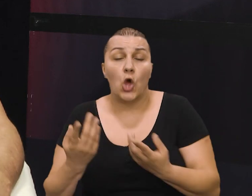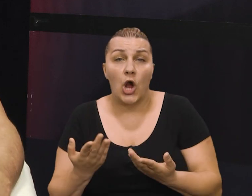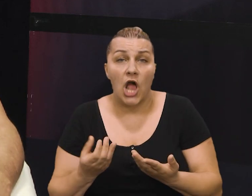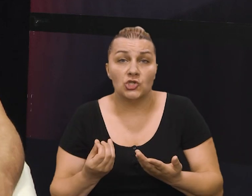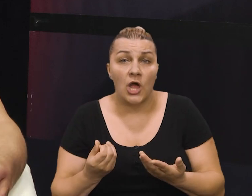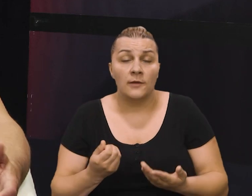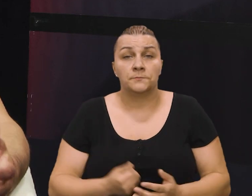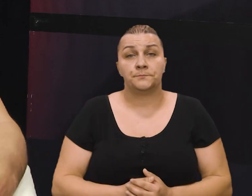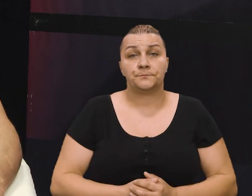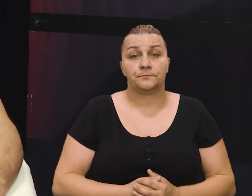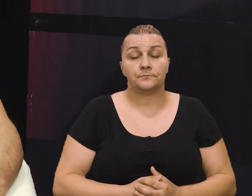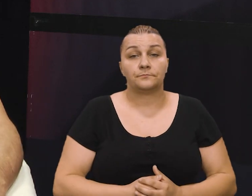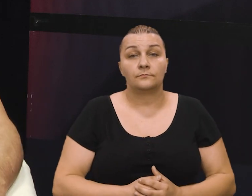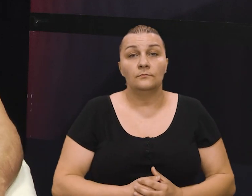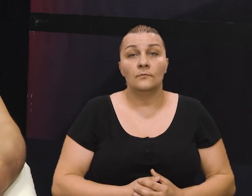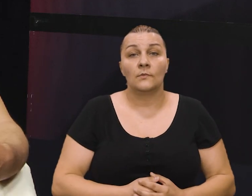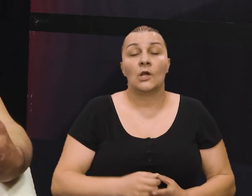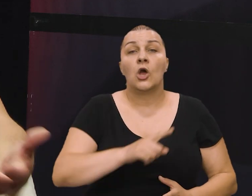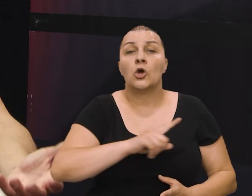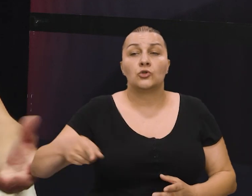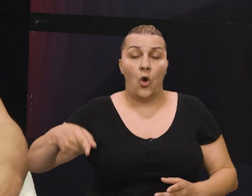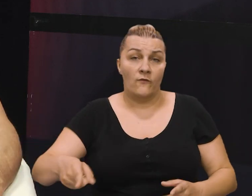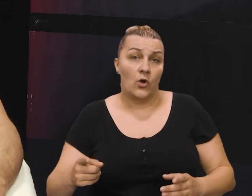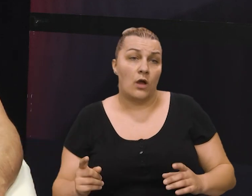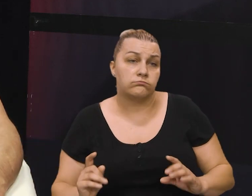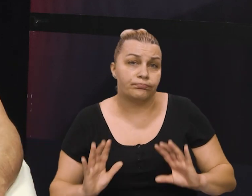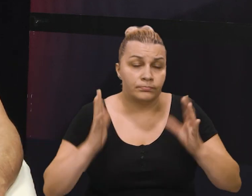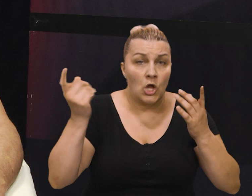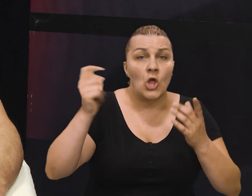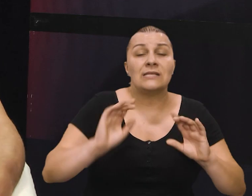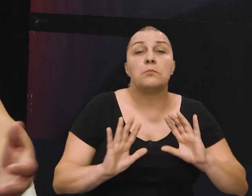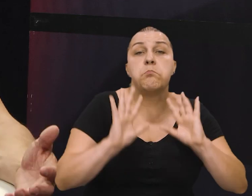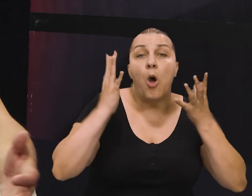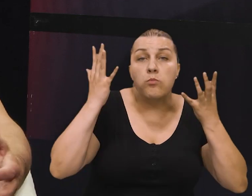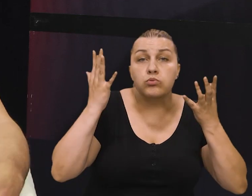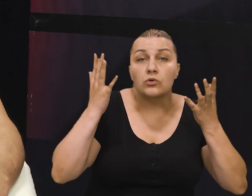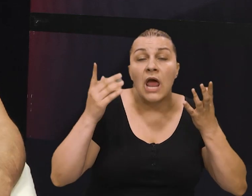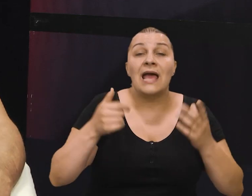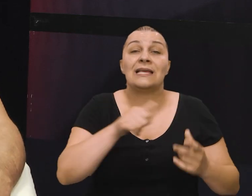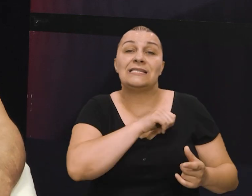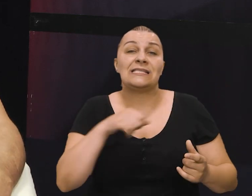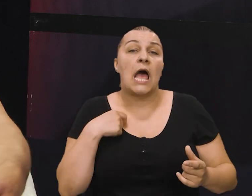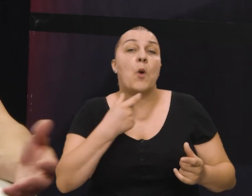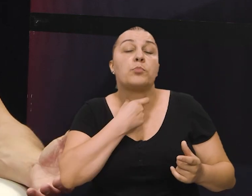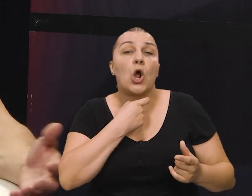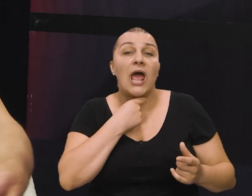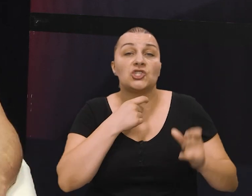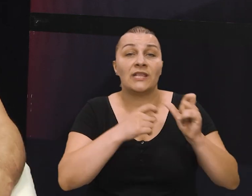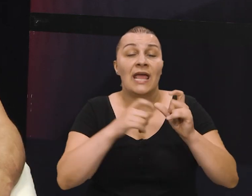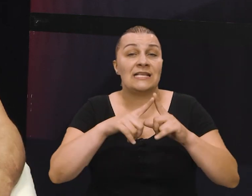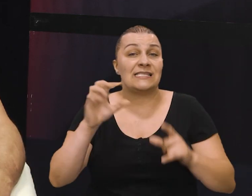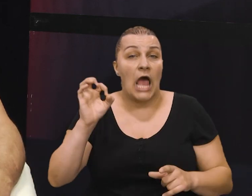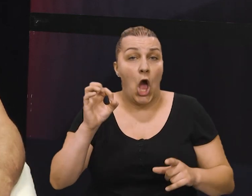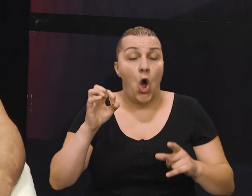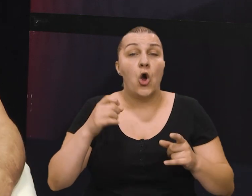dijelu ovaj mire. Do eskalacije istoga dolazi, znači pobunom ili samom proglašenjem Republike sa Ukrajine,